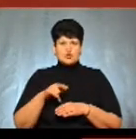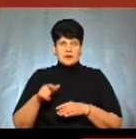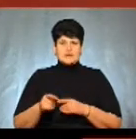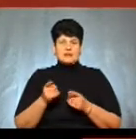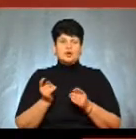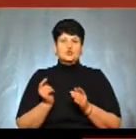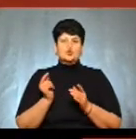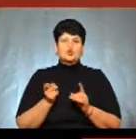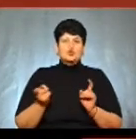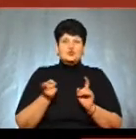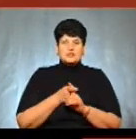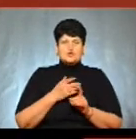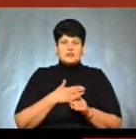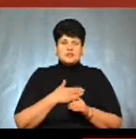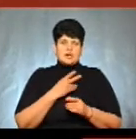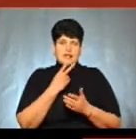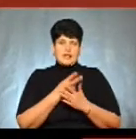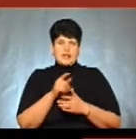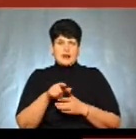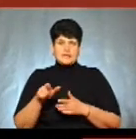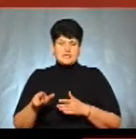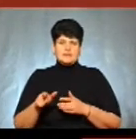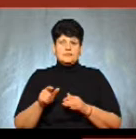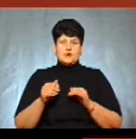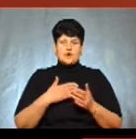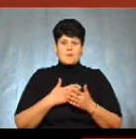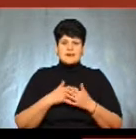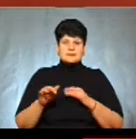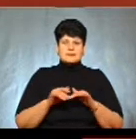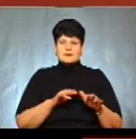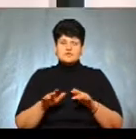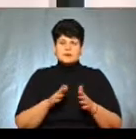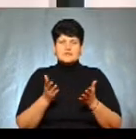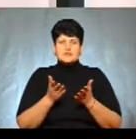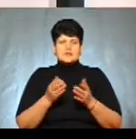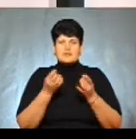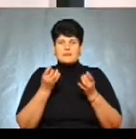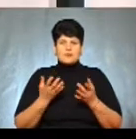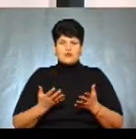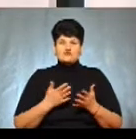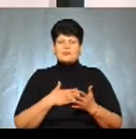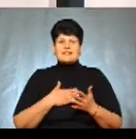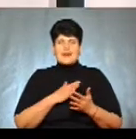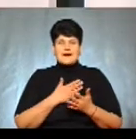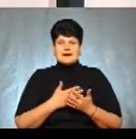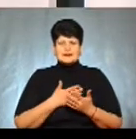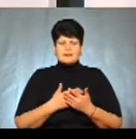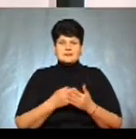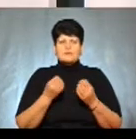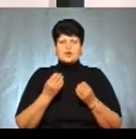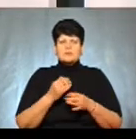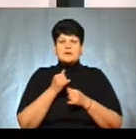долучилися до наших рядів громадських діячів, так званих, людям, яким не просто, ми не активісти, ми просто